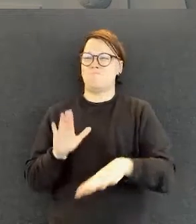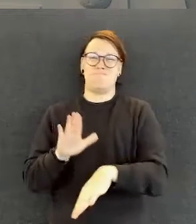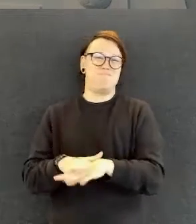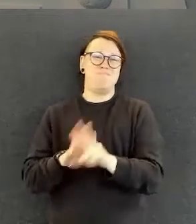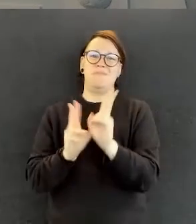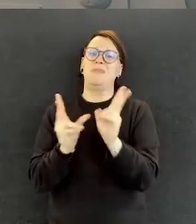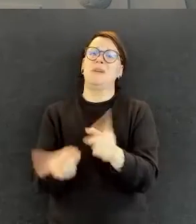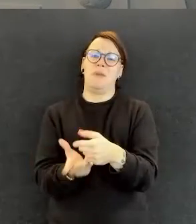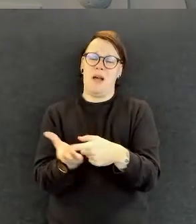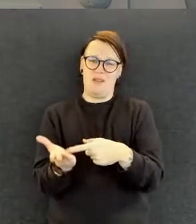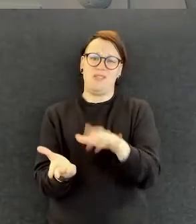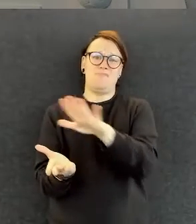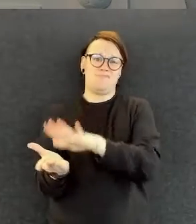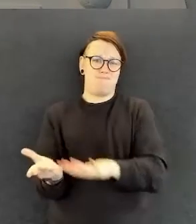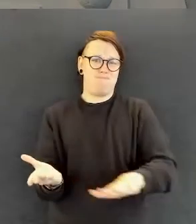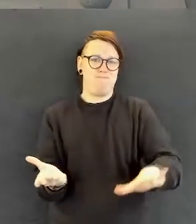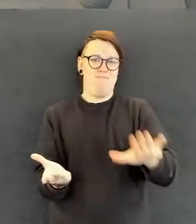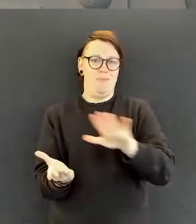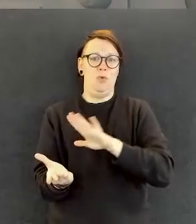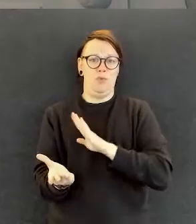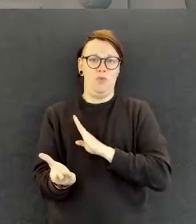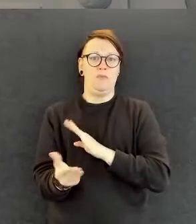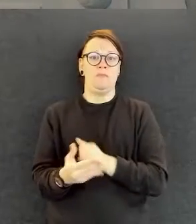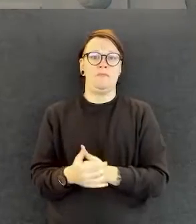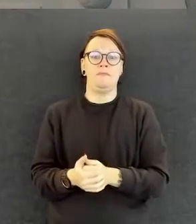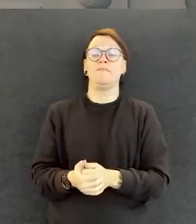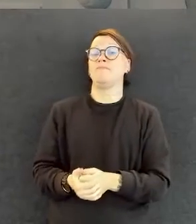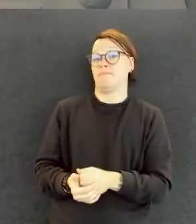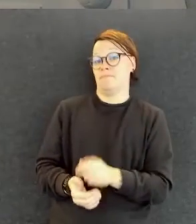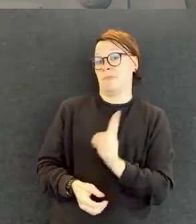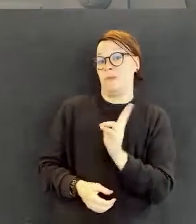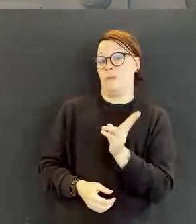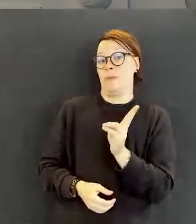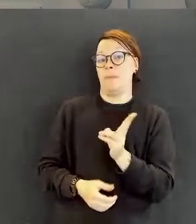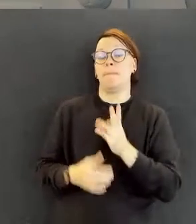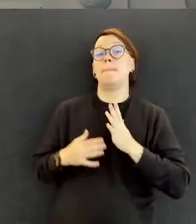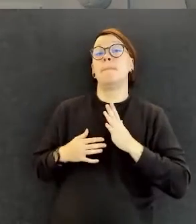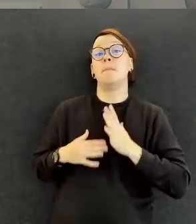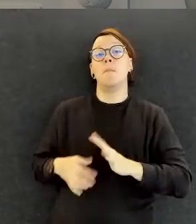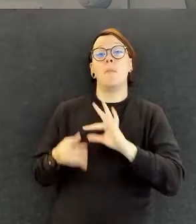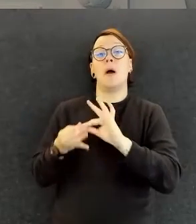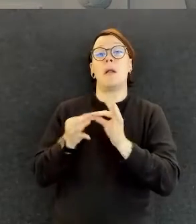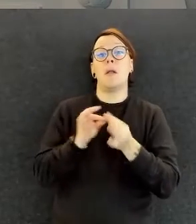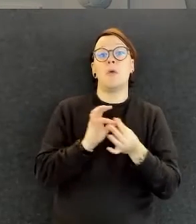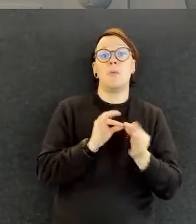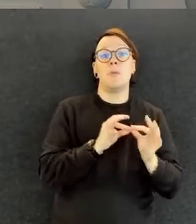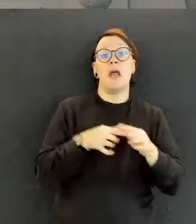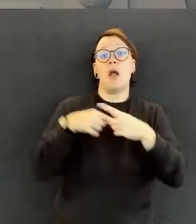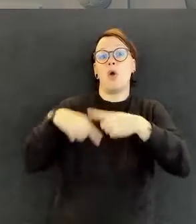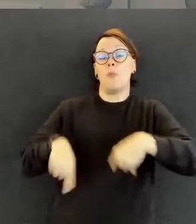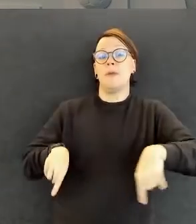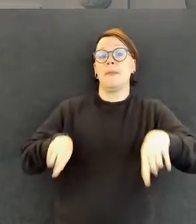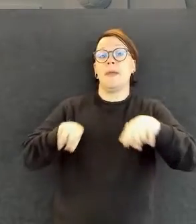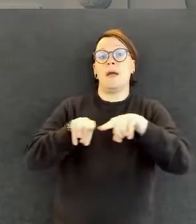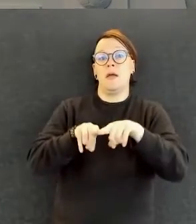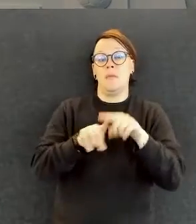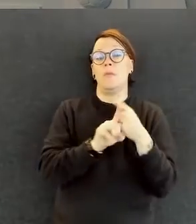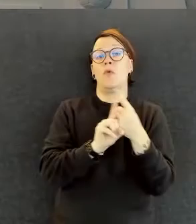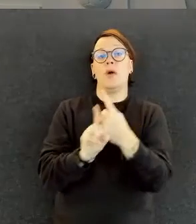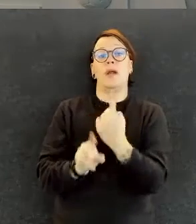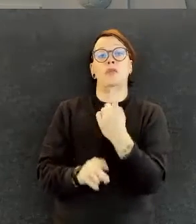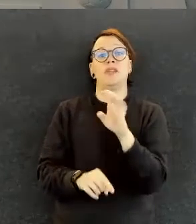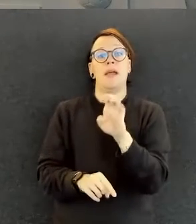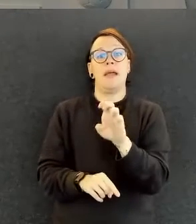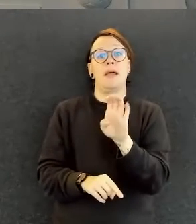Juuri näin. Paralympiakomitea onkin mukana EU-hankkeessa, jonka tarkoituksena on